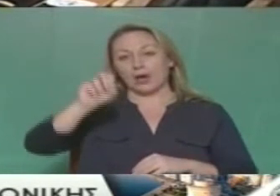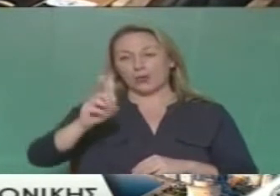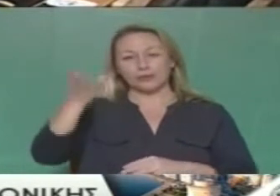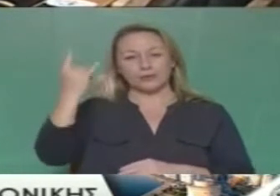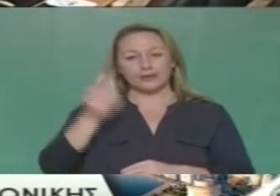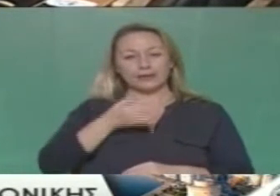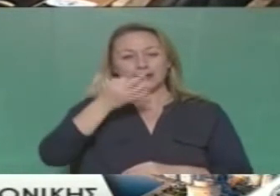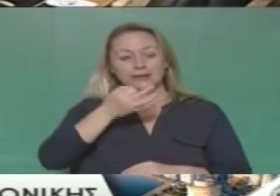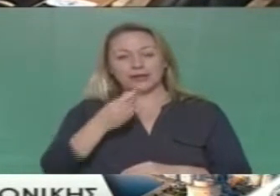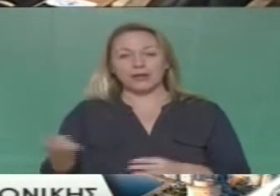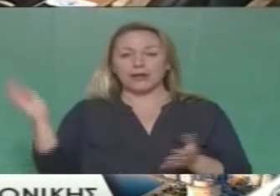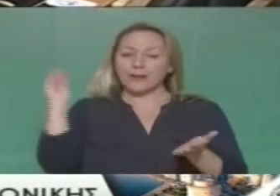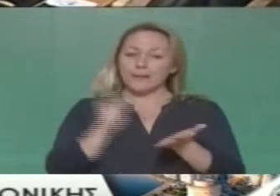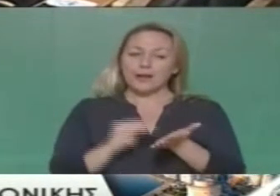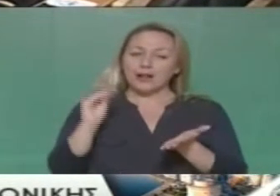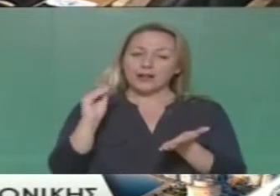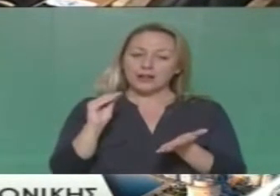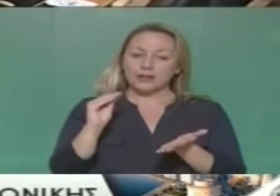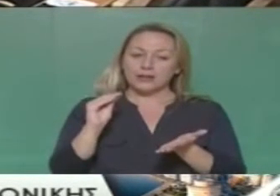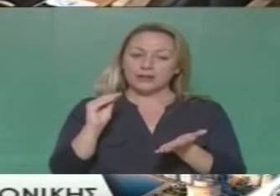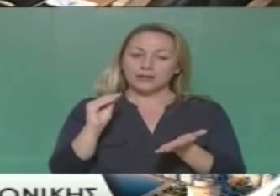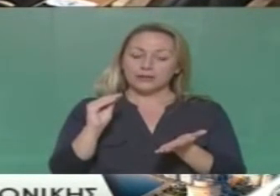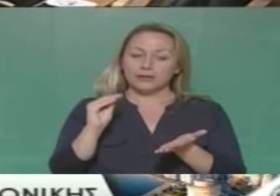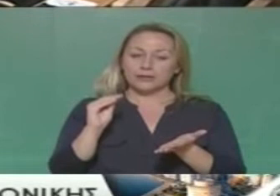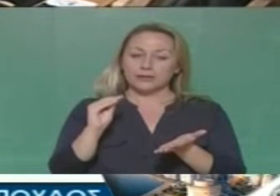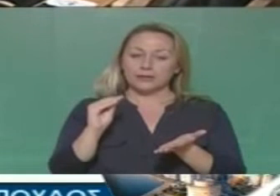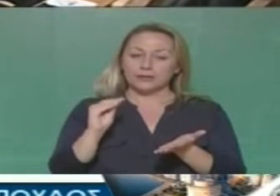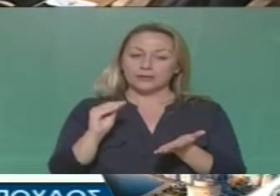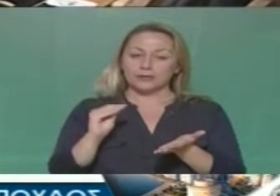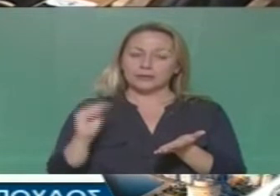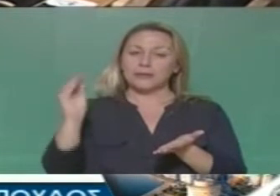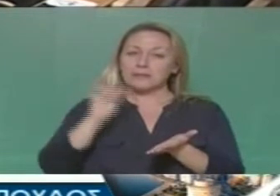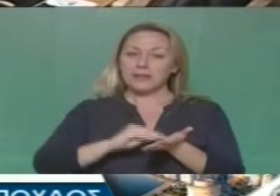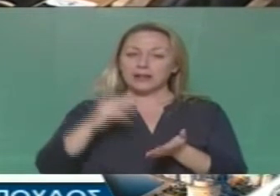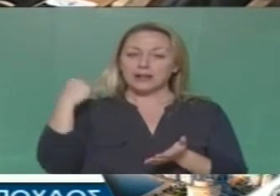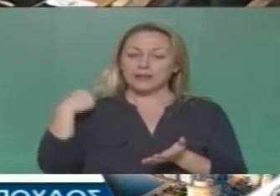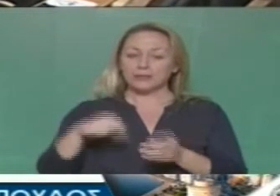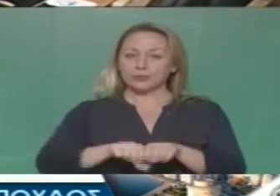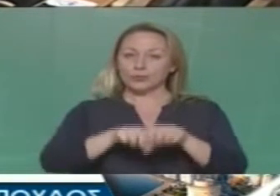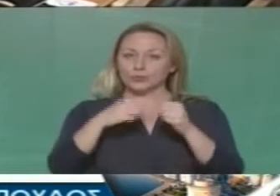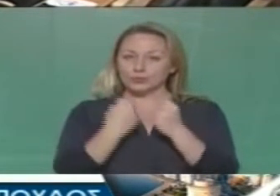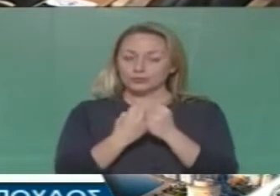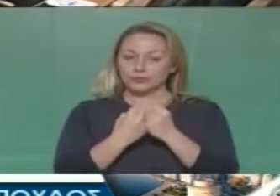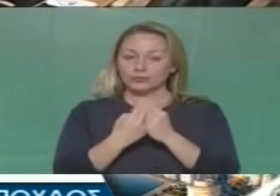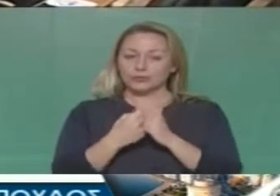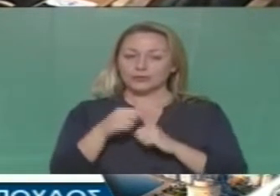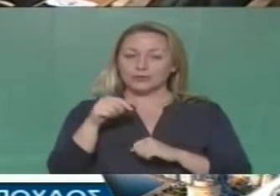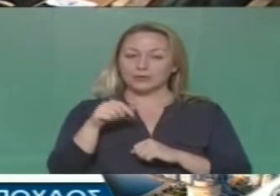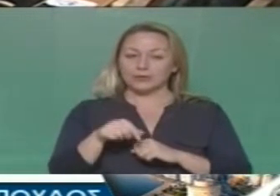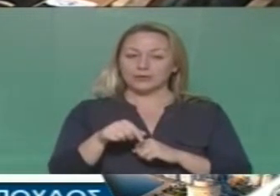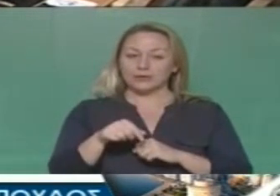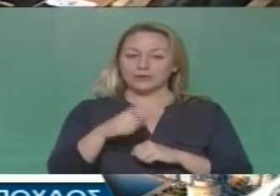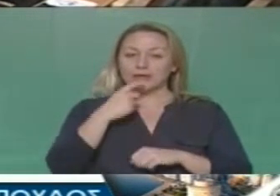Είναι η πολλοστή φορά που μετανιώνω που σε συνεδριάση του Δημοτικού Συμβουλίου δεν